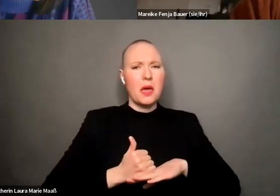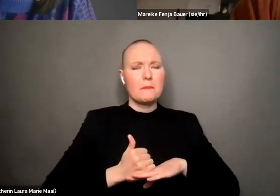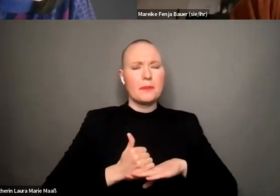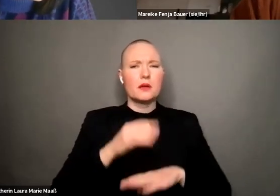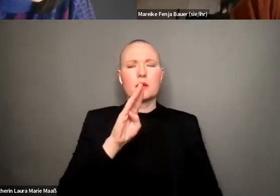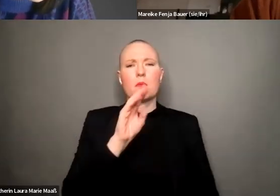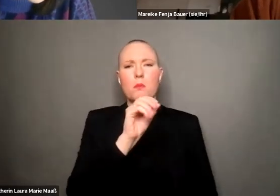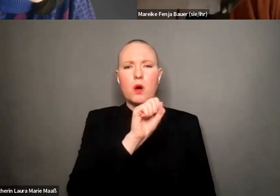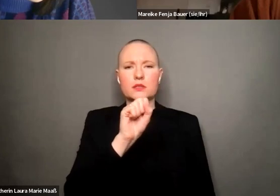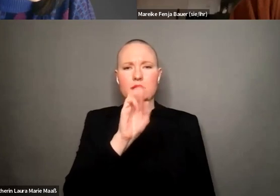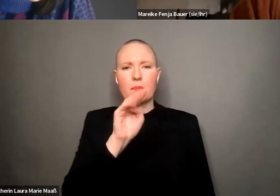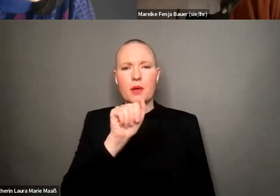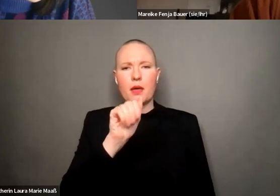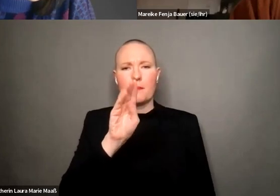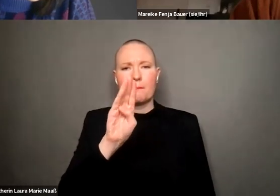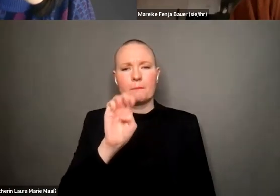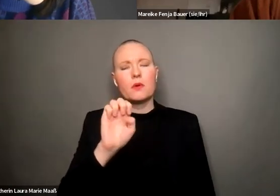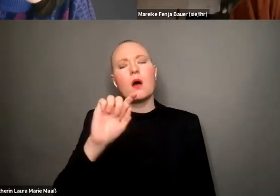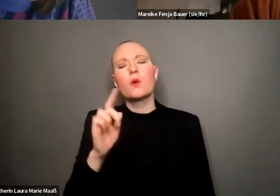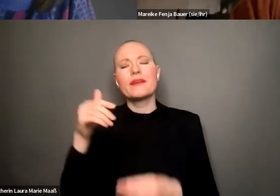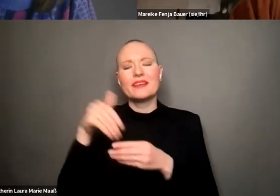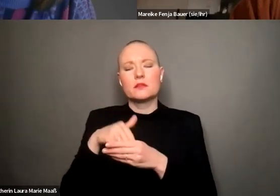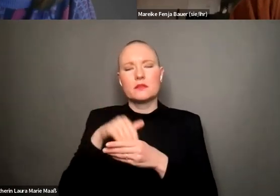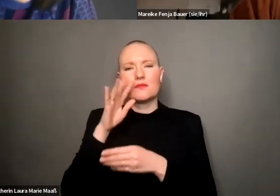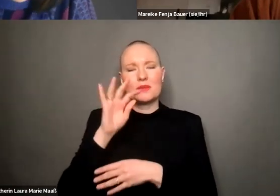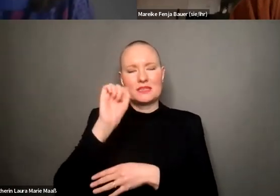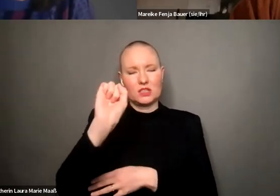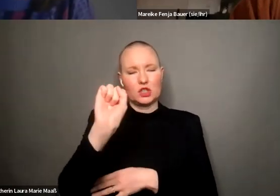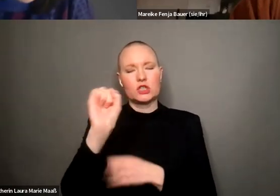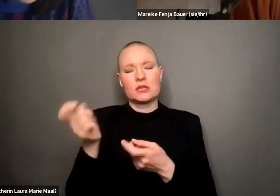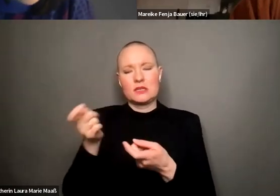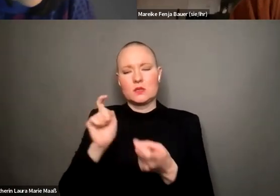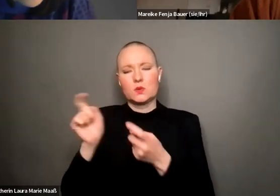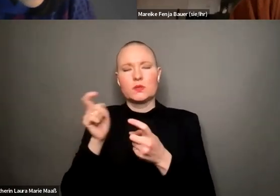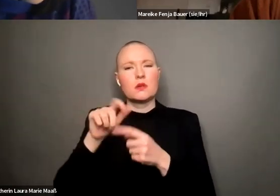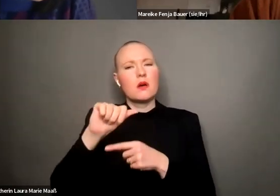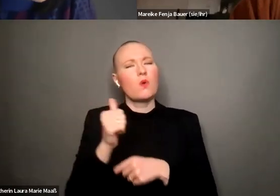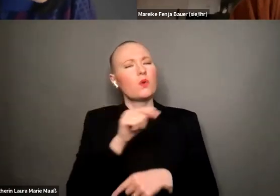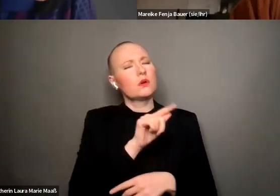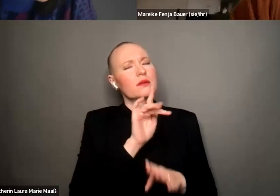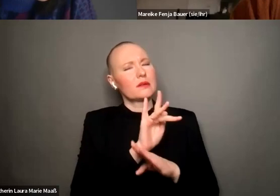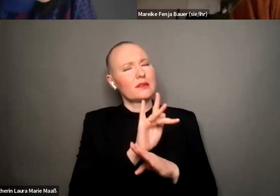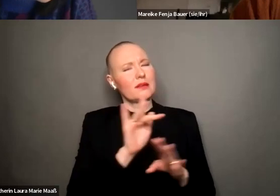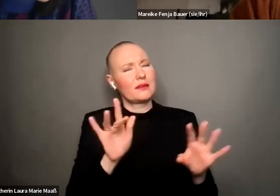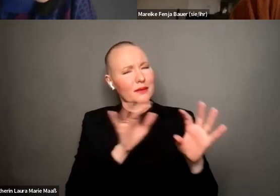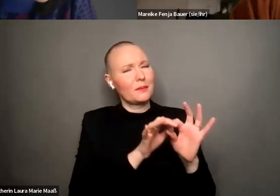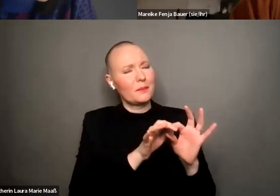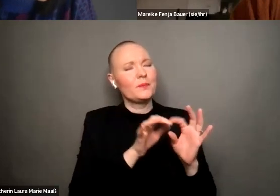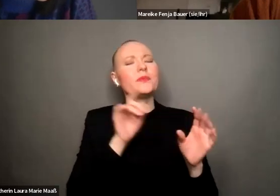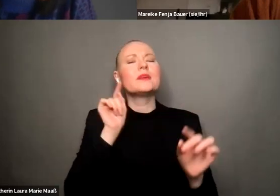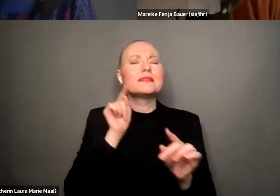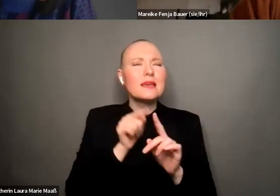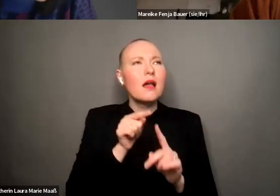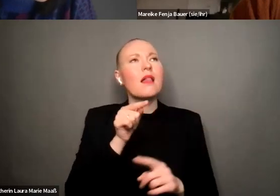innerfeministische diskurse angeschlossen die kritik an girl boss feminismus üben um antifeministische